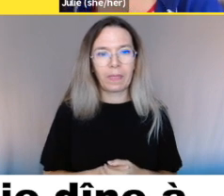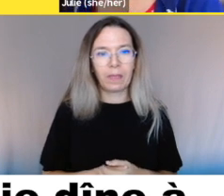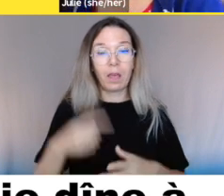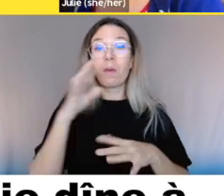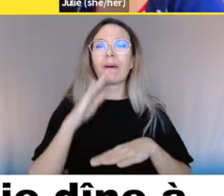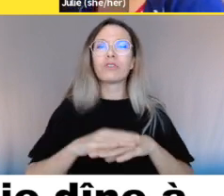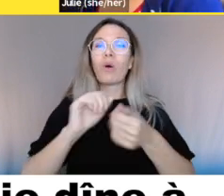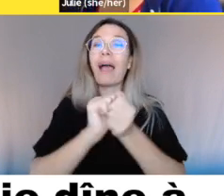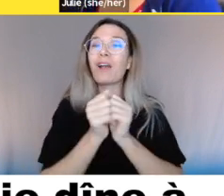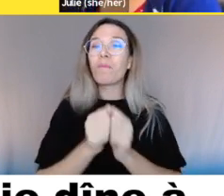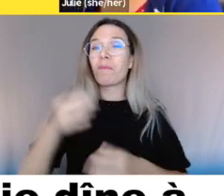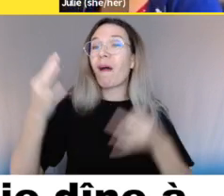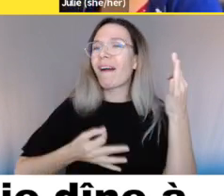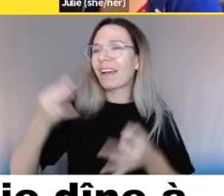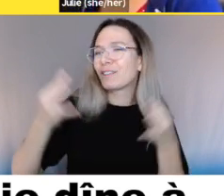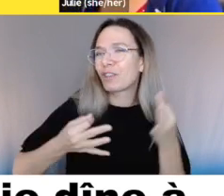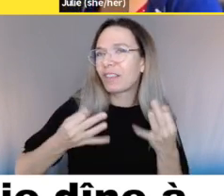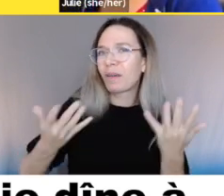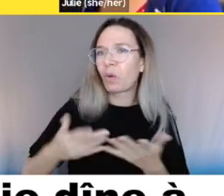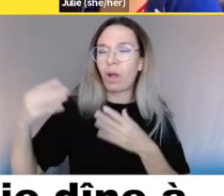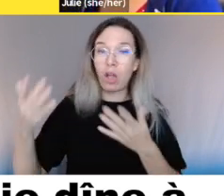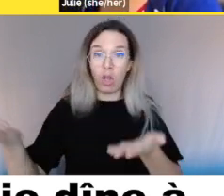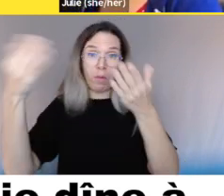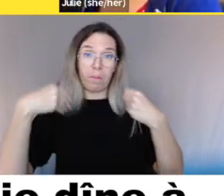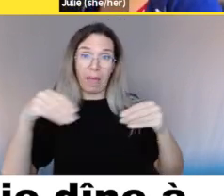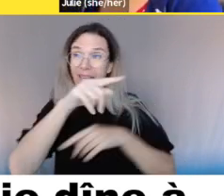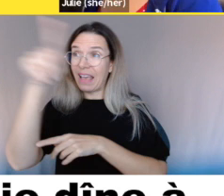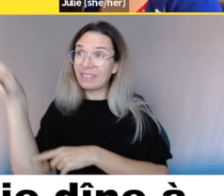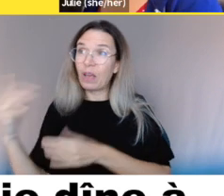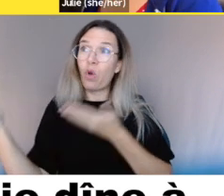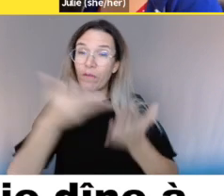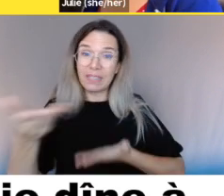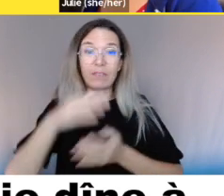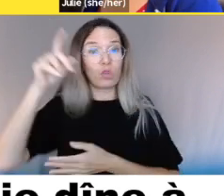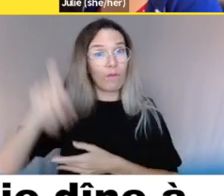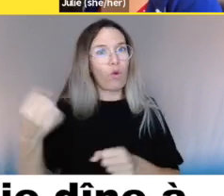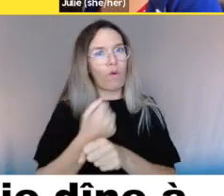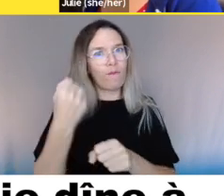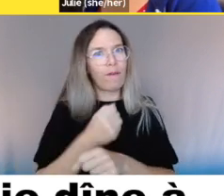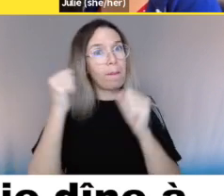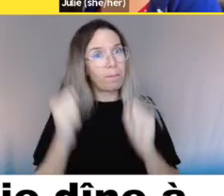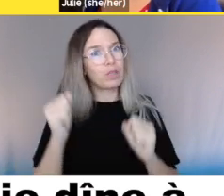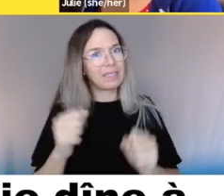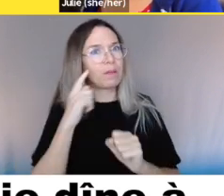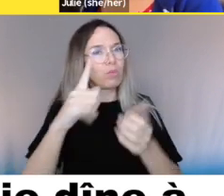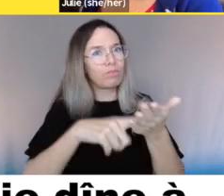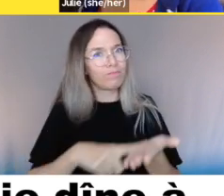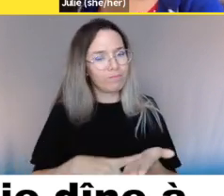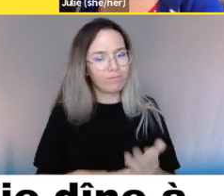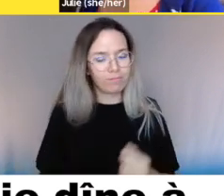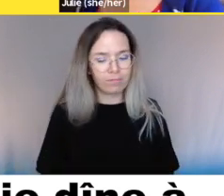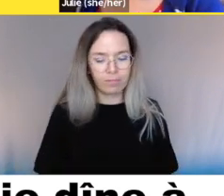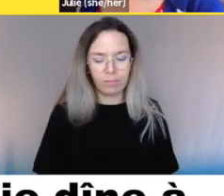se lit la différence de traitement qui interdit la Charte peut résulter d'un maintien d'une condition habituelle à